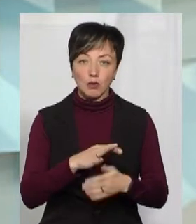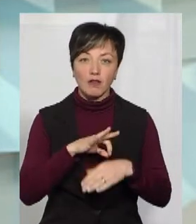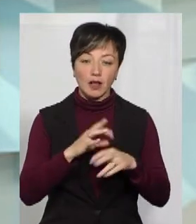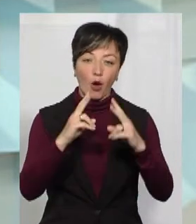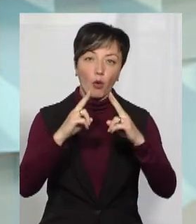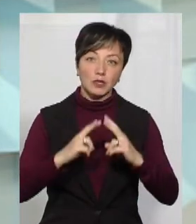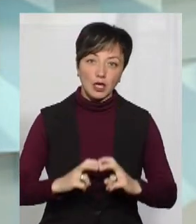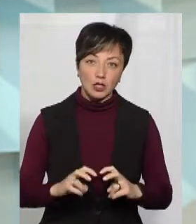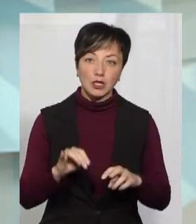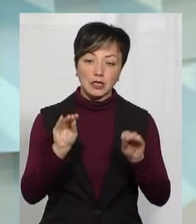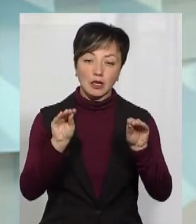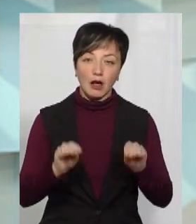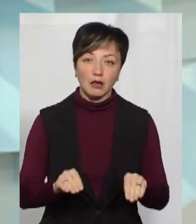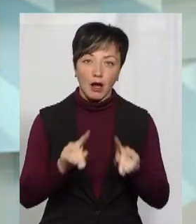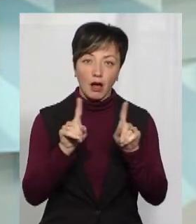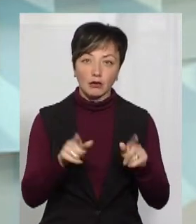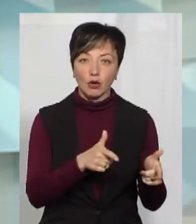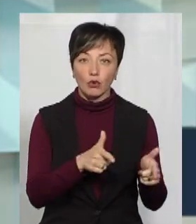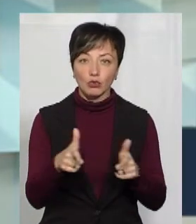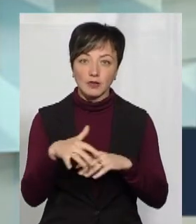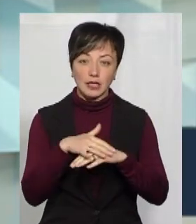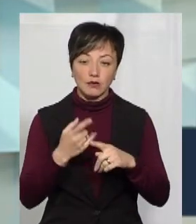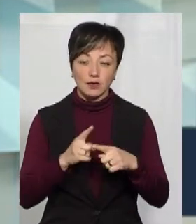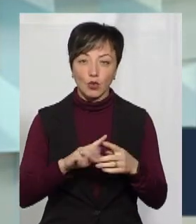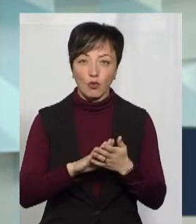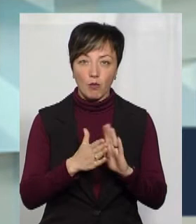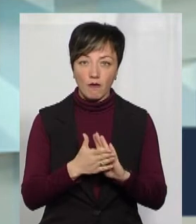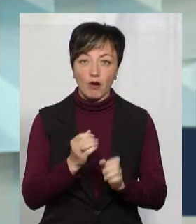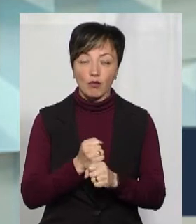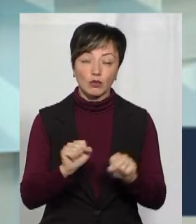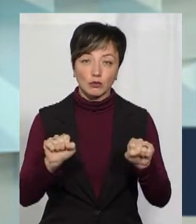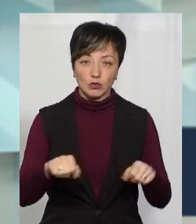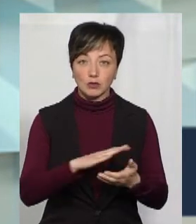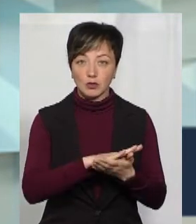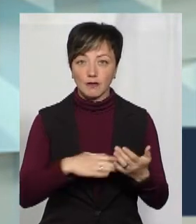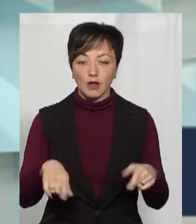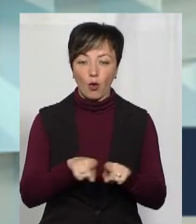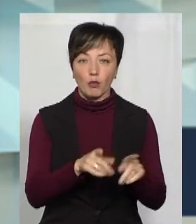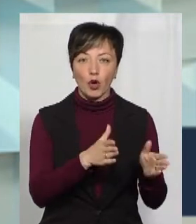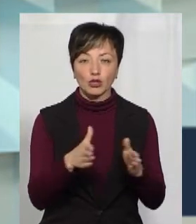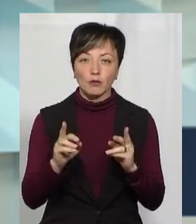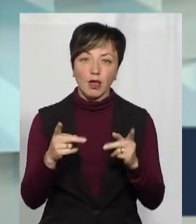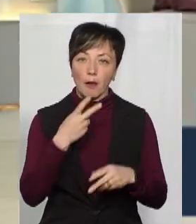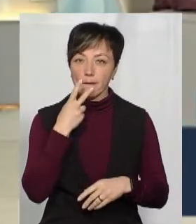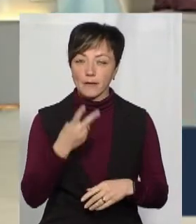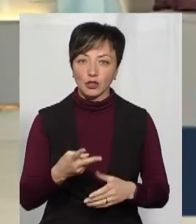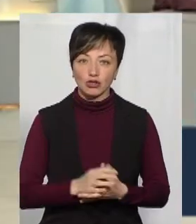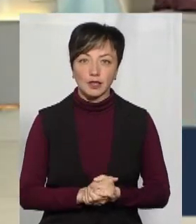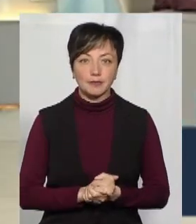відповідні обстеження, складе акт про готовність ринку в цих умовах до роботи, і він може працювати в такому режимі, як ми бачили,